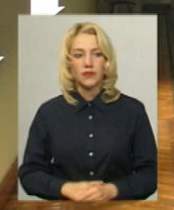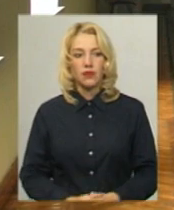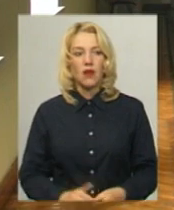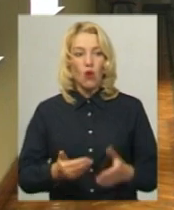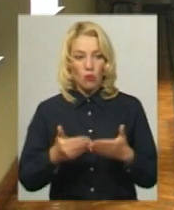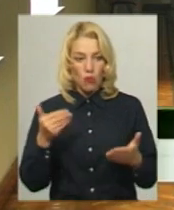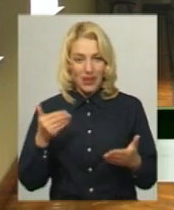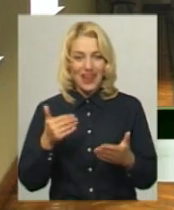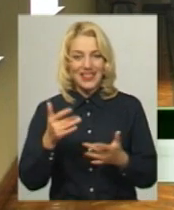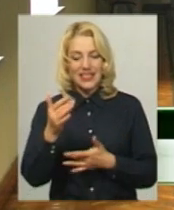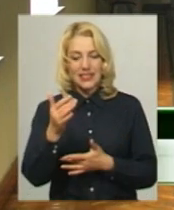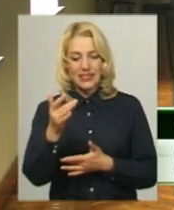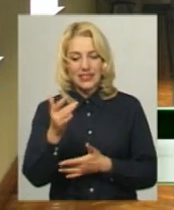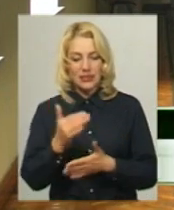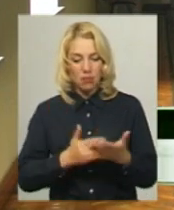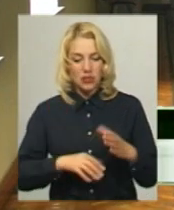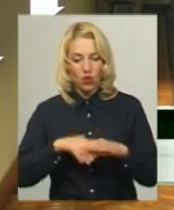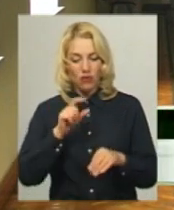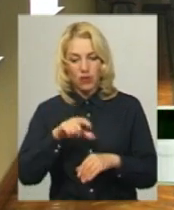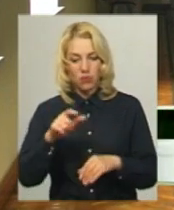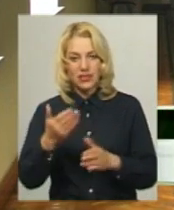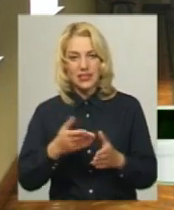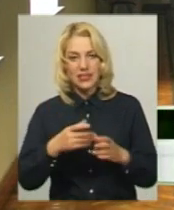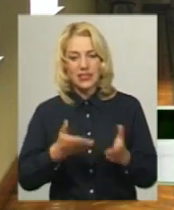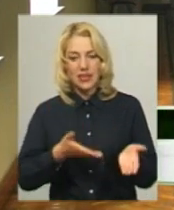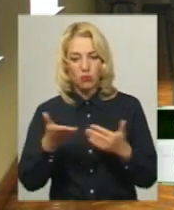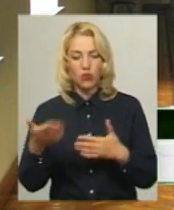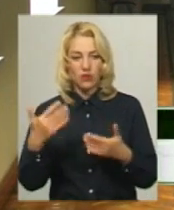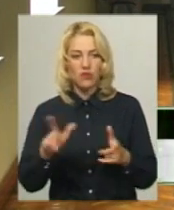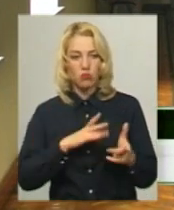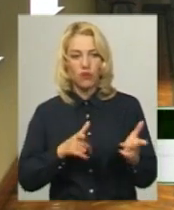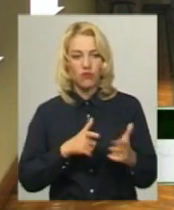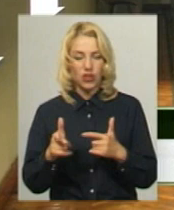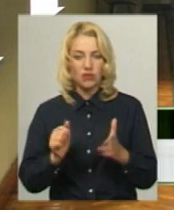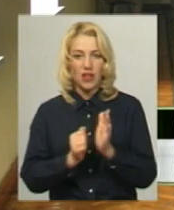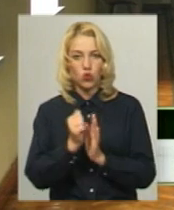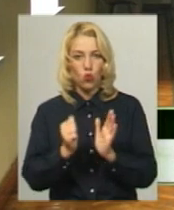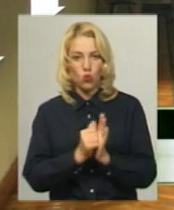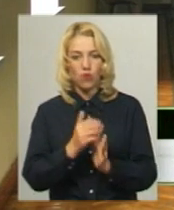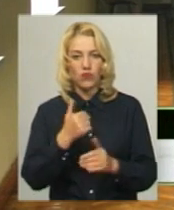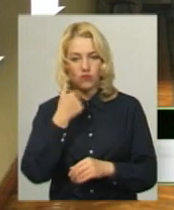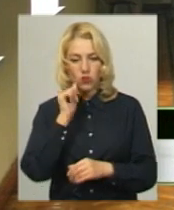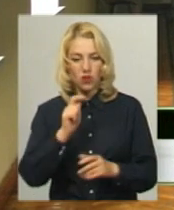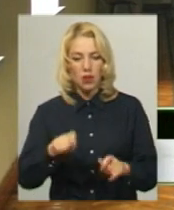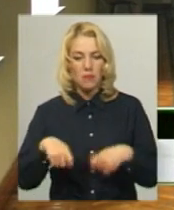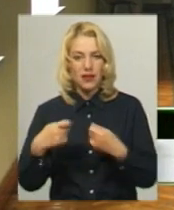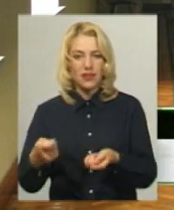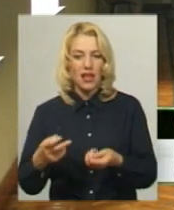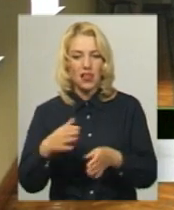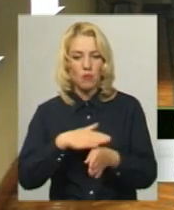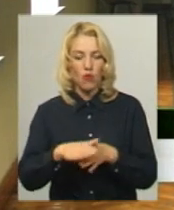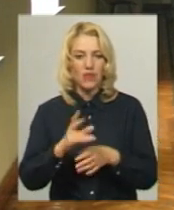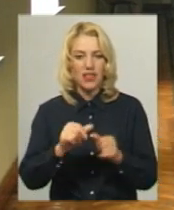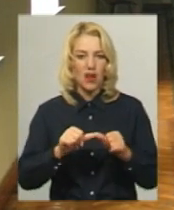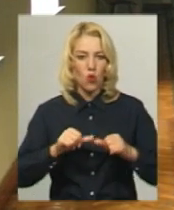Попередній список виборців і запрошення нами було вже виготовлено, надруковано, і вчора ми передали все повністю більничним